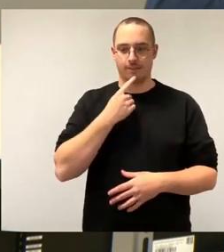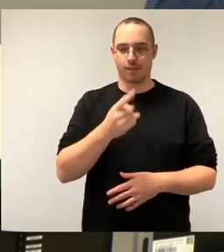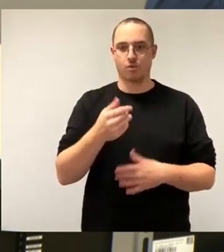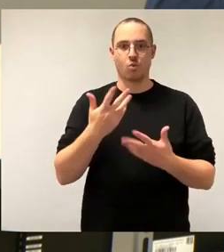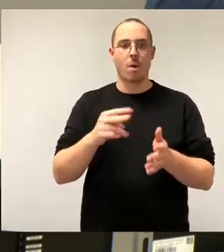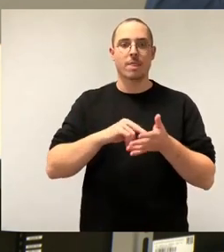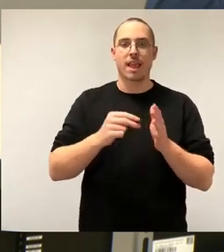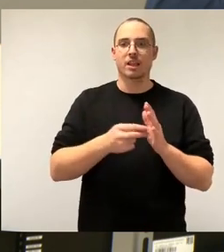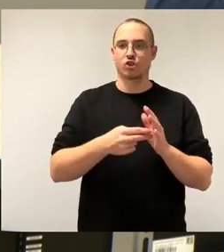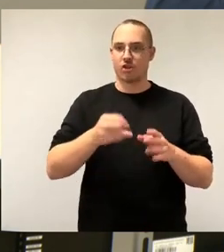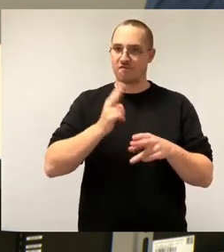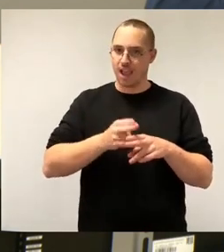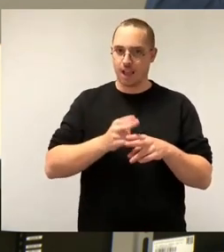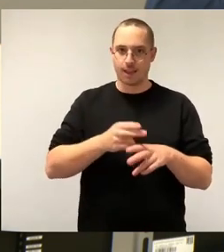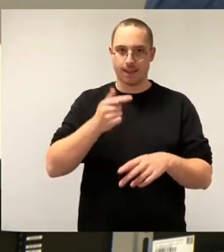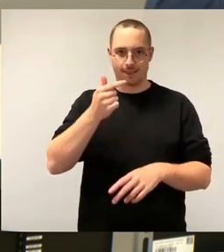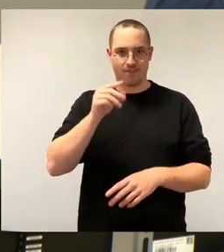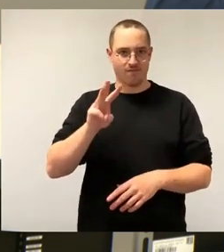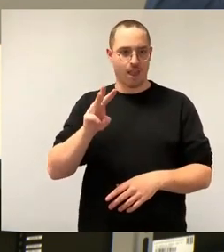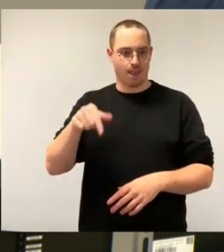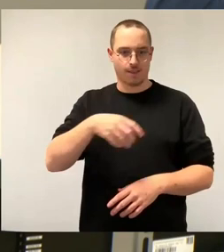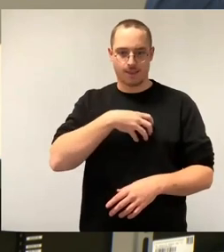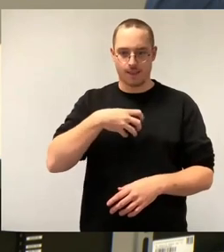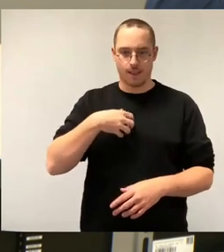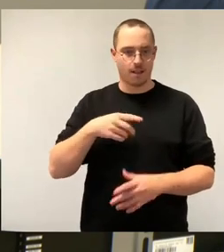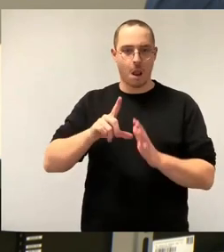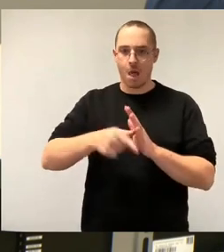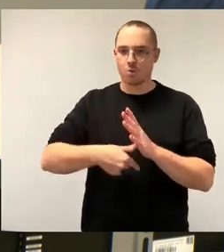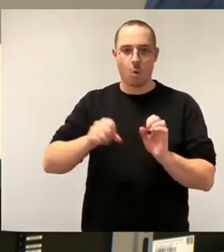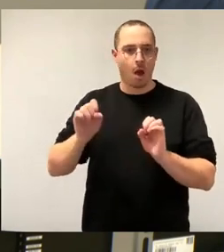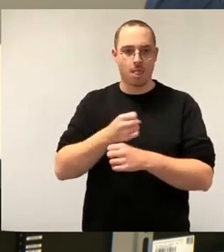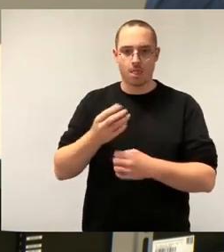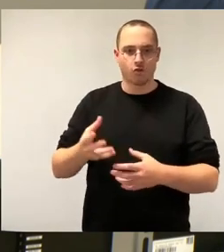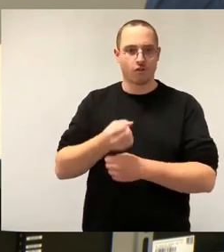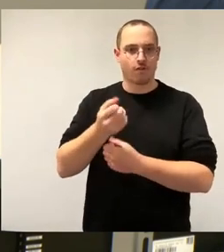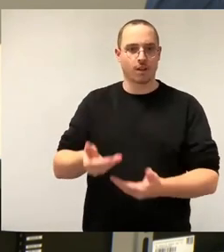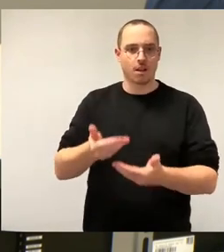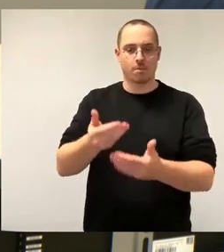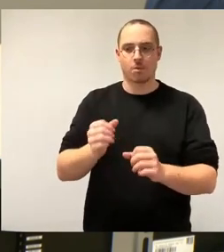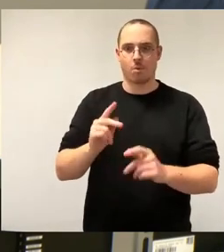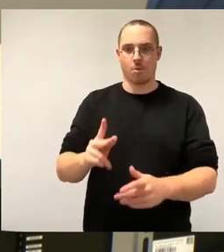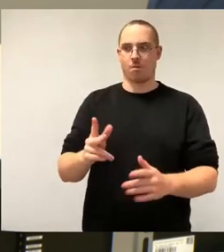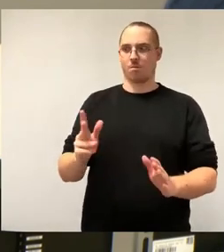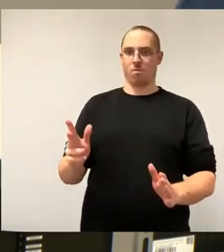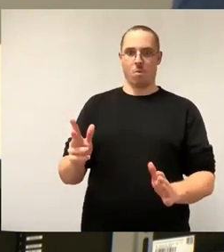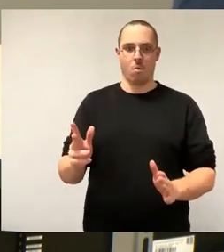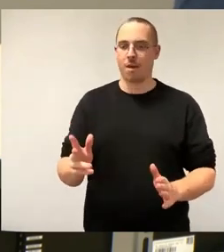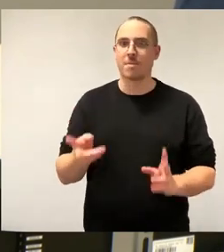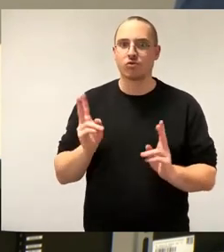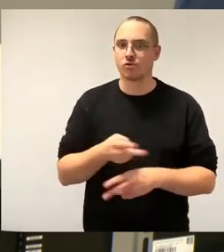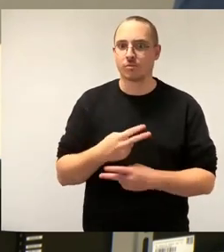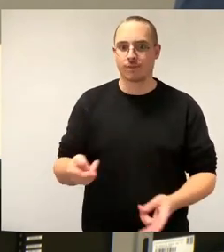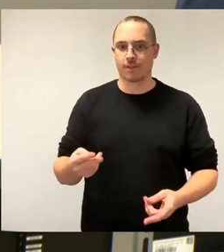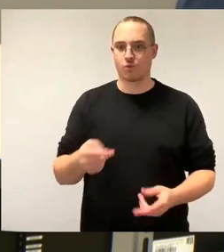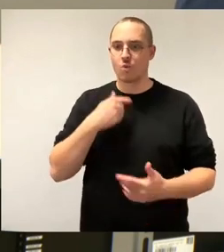Werke. Und da muss man dann mal schauen, was passiert denn in den Gremien, wo wird denn über die Leistungsfähigkeit entschieden und warum sind